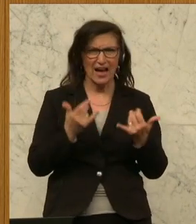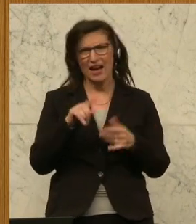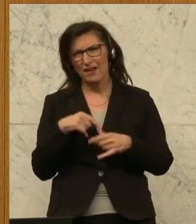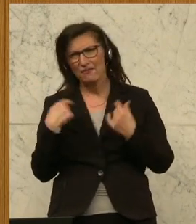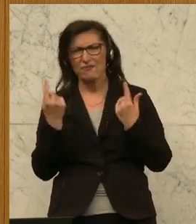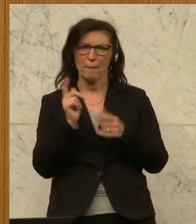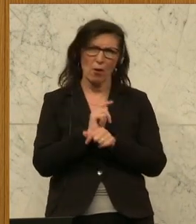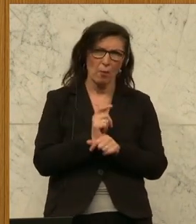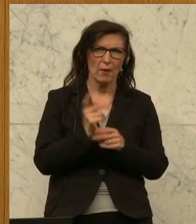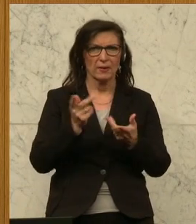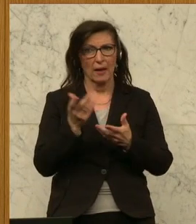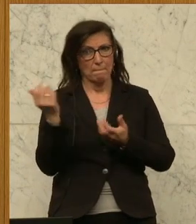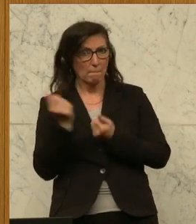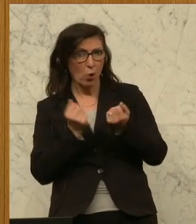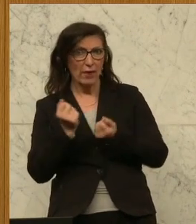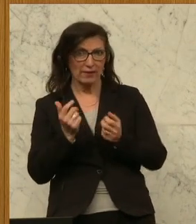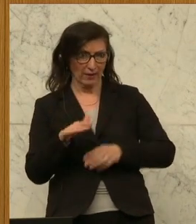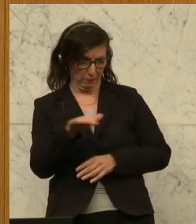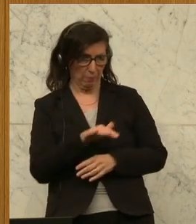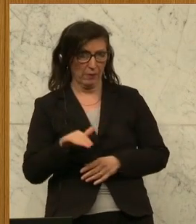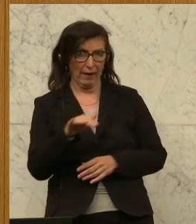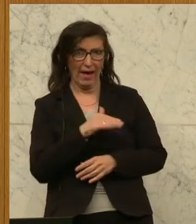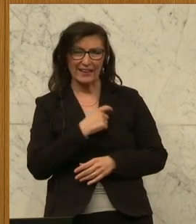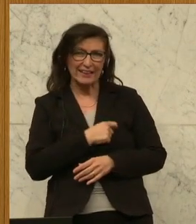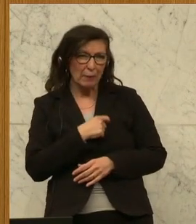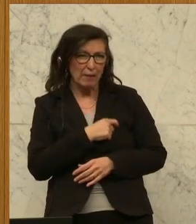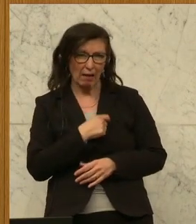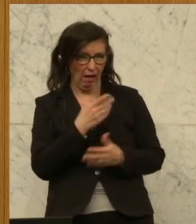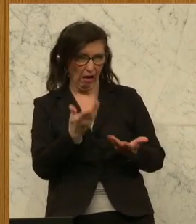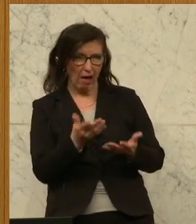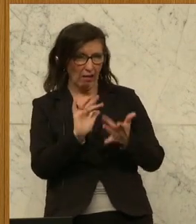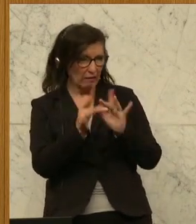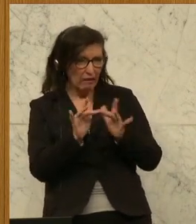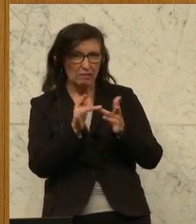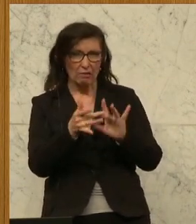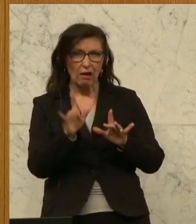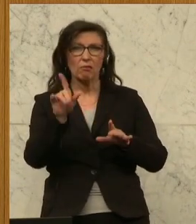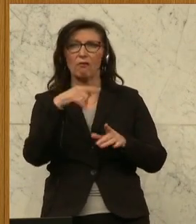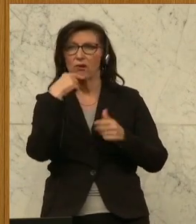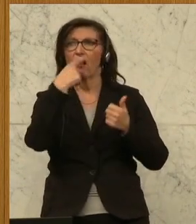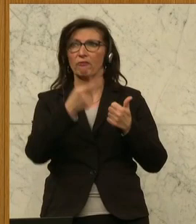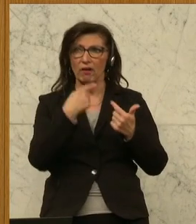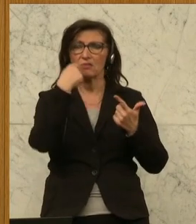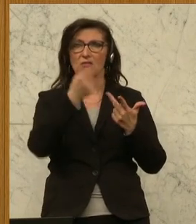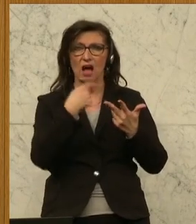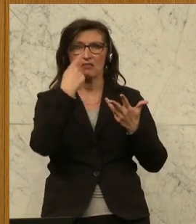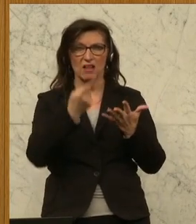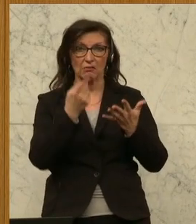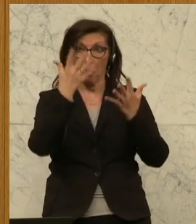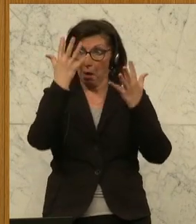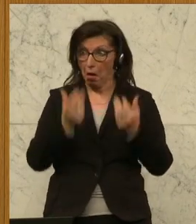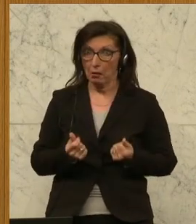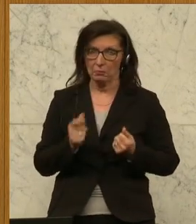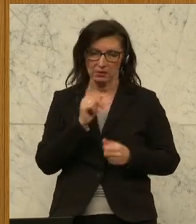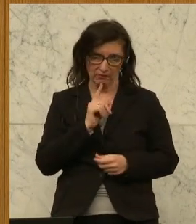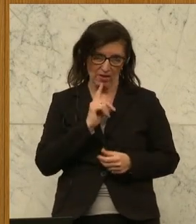von Seiten der Politik in diesem Kriminalitätsfeld ganz, ganz viel Ankündigung haben und ganz wenig Output. Und das zeigt